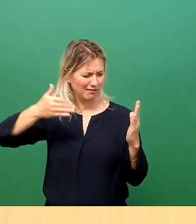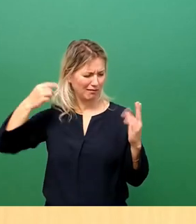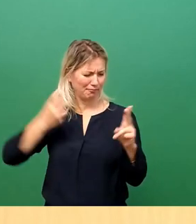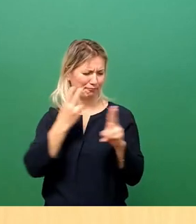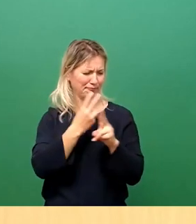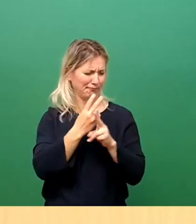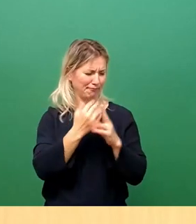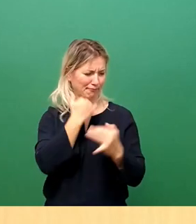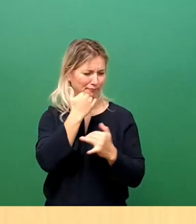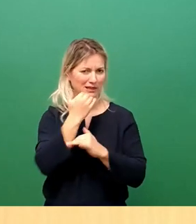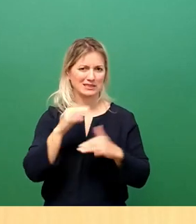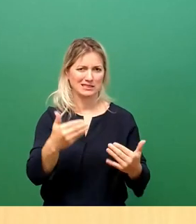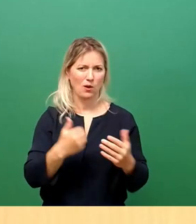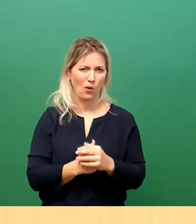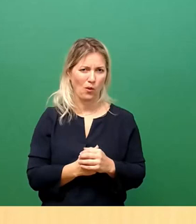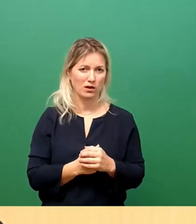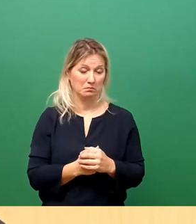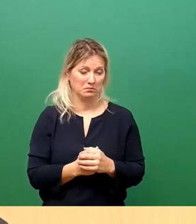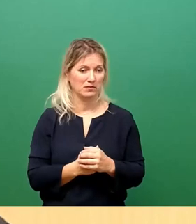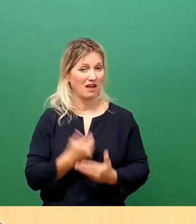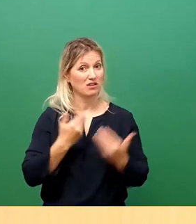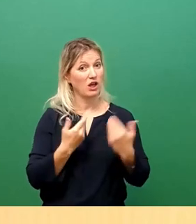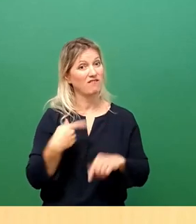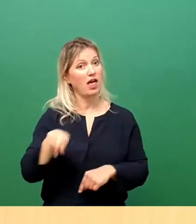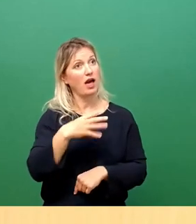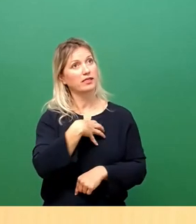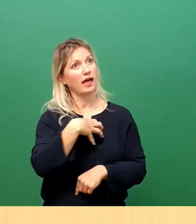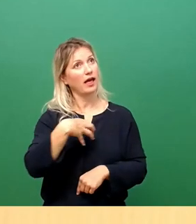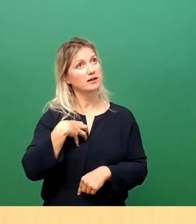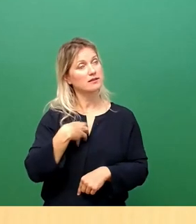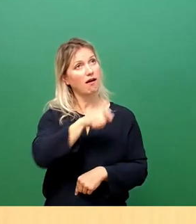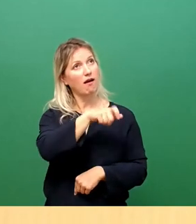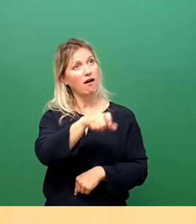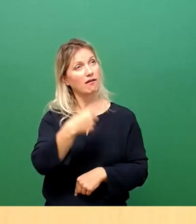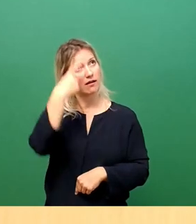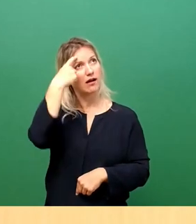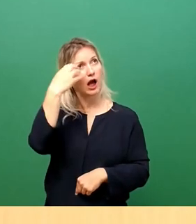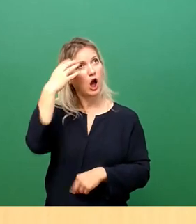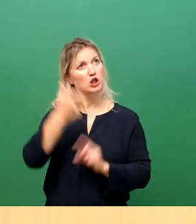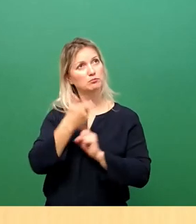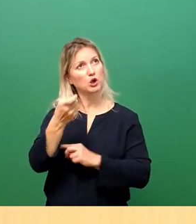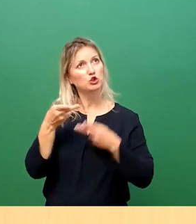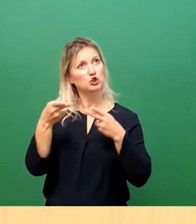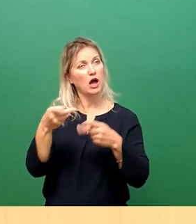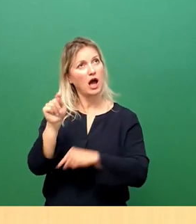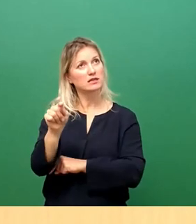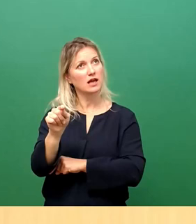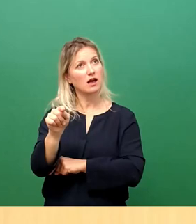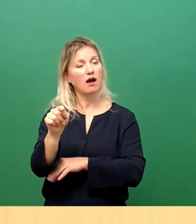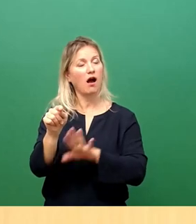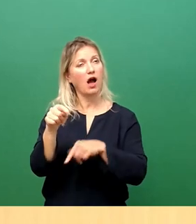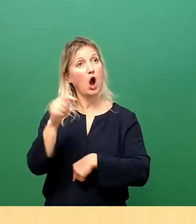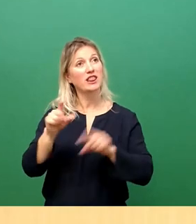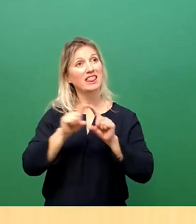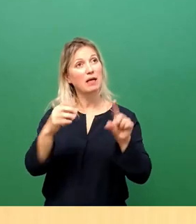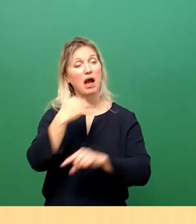wahrscheinlich ganz vielen Dresdner, wenn sie an die Königsbrücker Straße denken müssen. Ich will aber heute nicht über Geschichten erzählen, sondern ich möchte ein paar